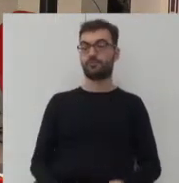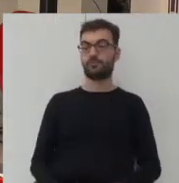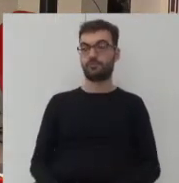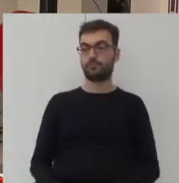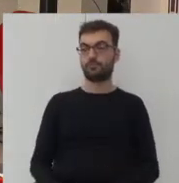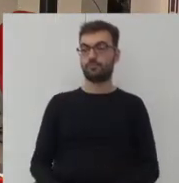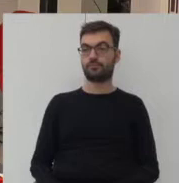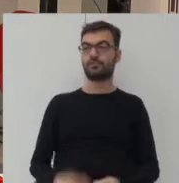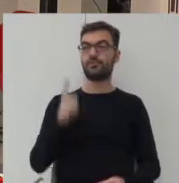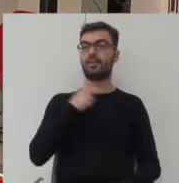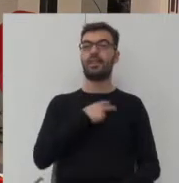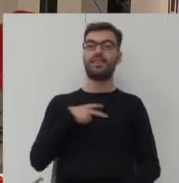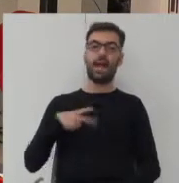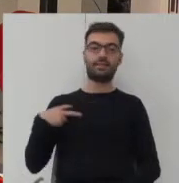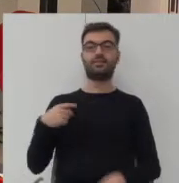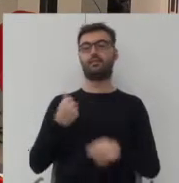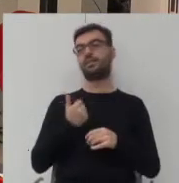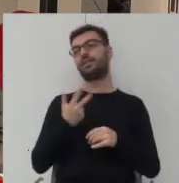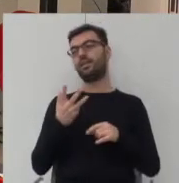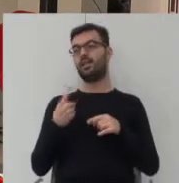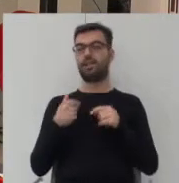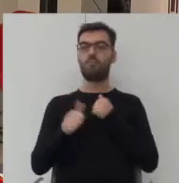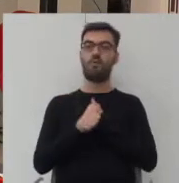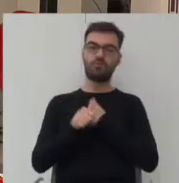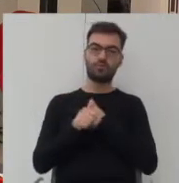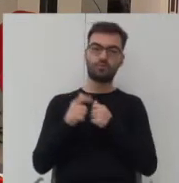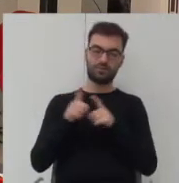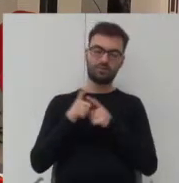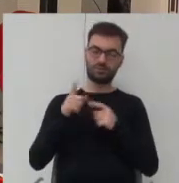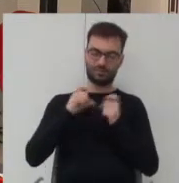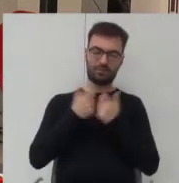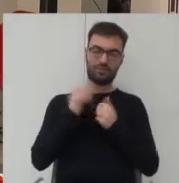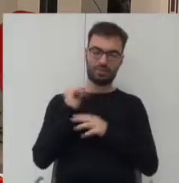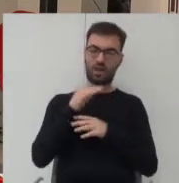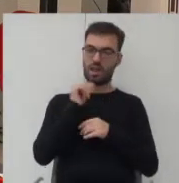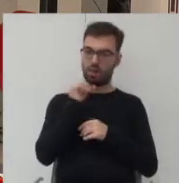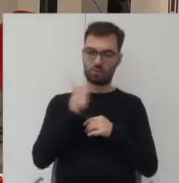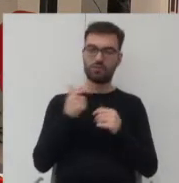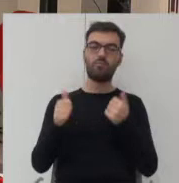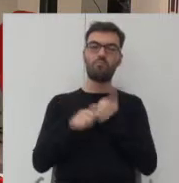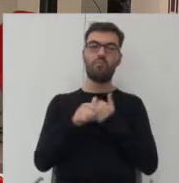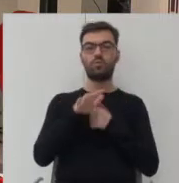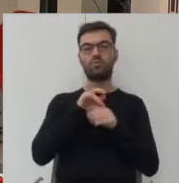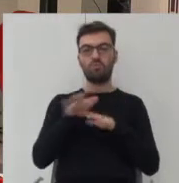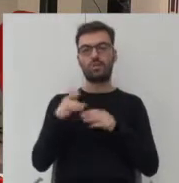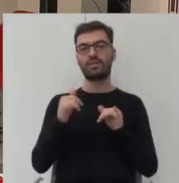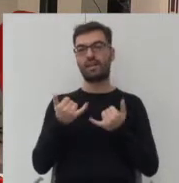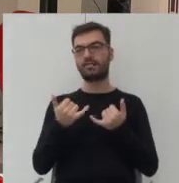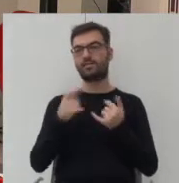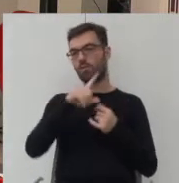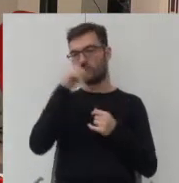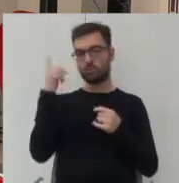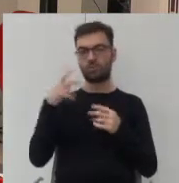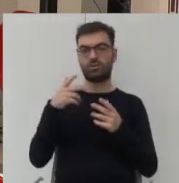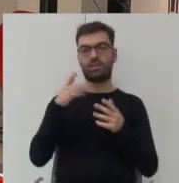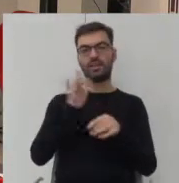myślę że w Danii jest kilka takich czynników i w zachodniej Europie które na to wpływa na to poczucie jak się ludzie odnoszą